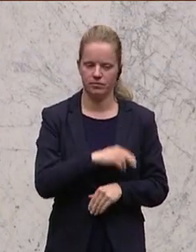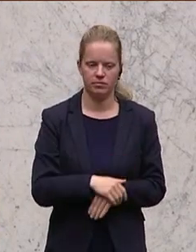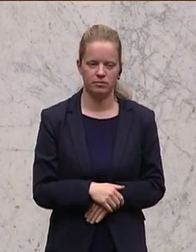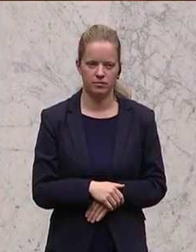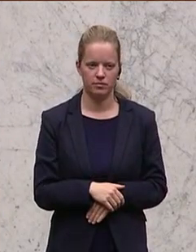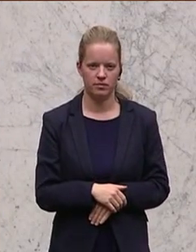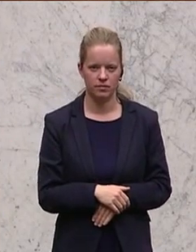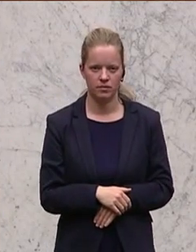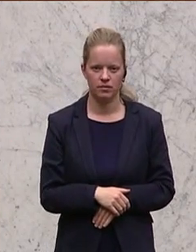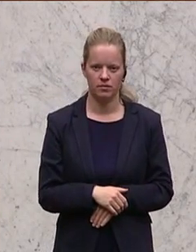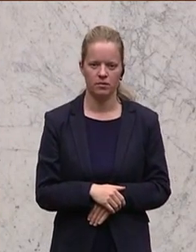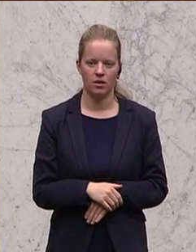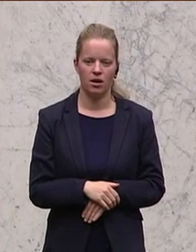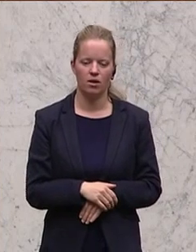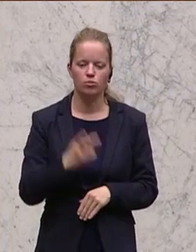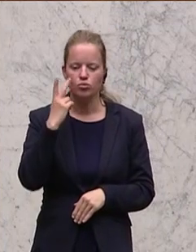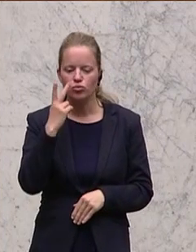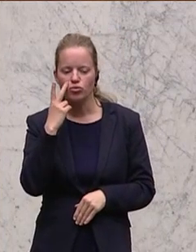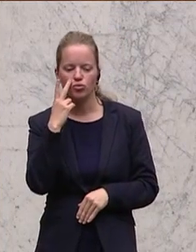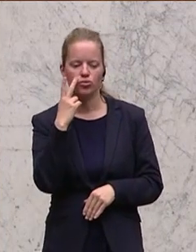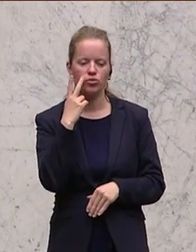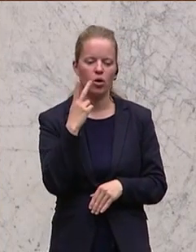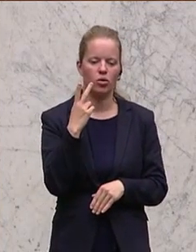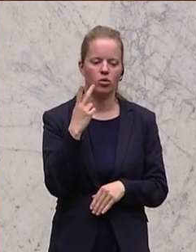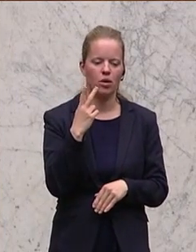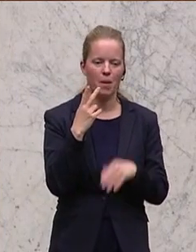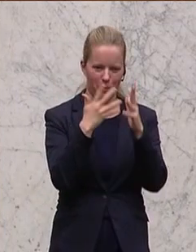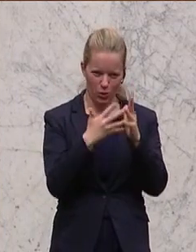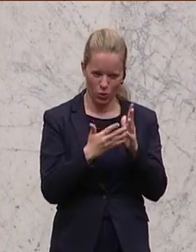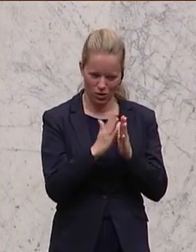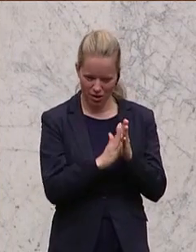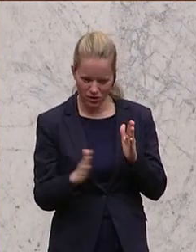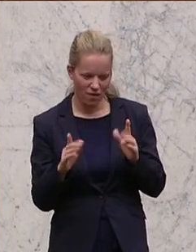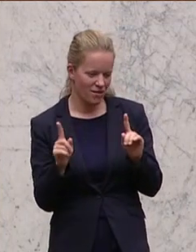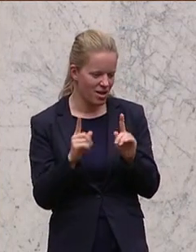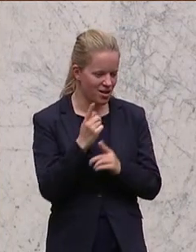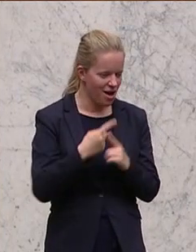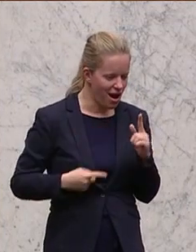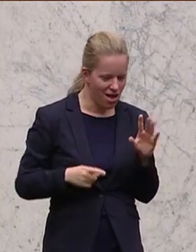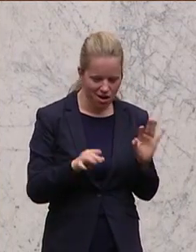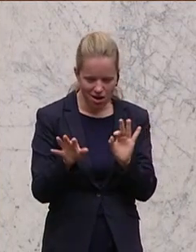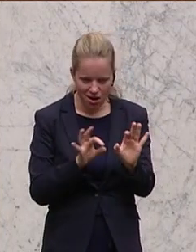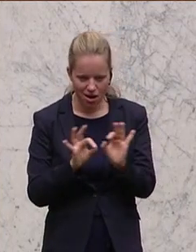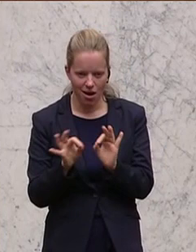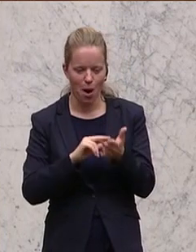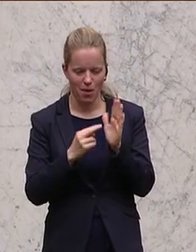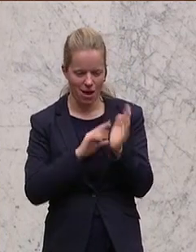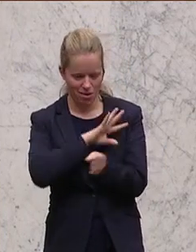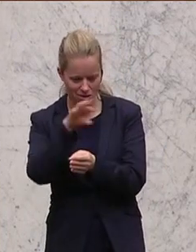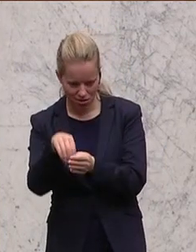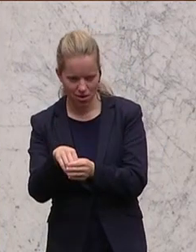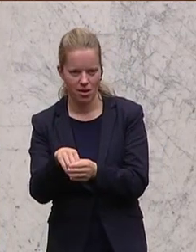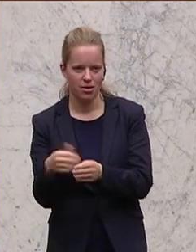dann Bezug nehmen, auf welche Teile er aus dieser Begutachtung in das Vorhaben eingebaut hat oder